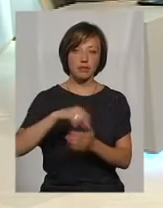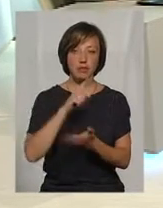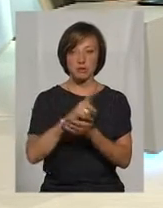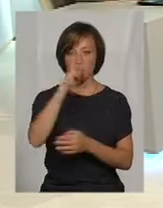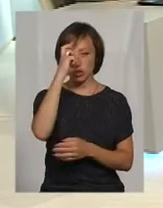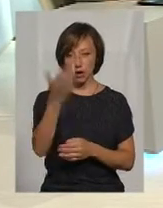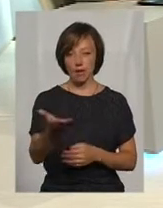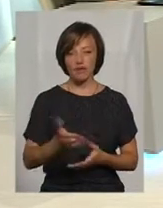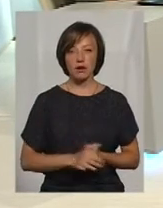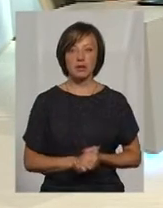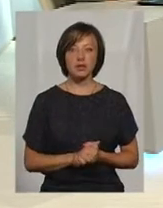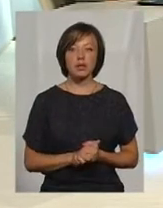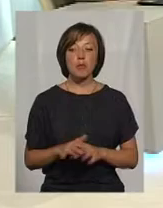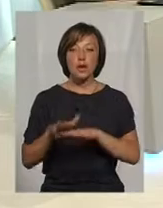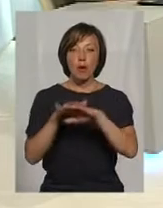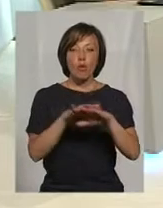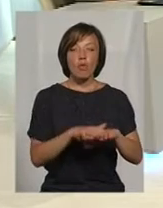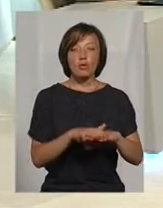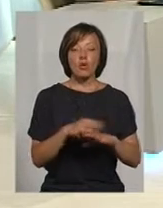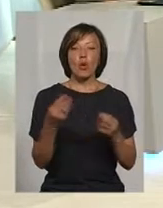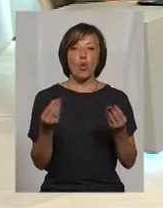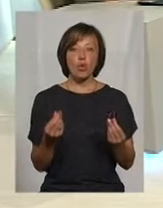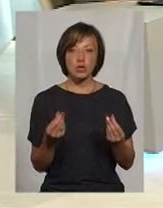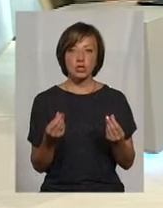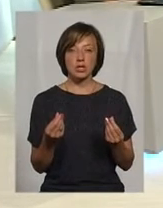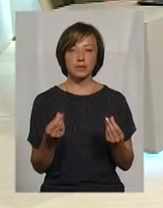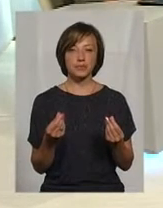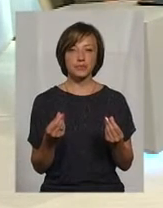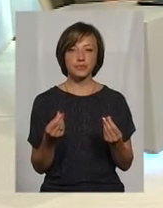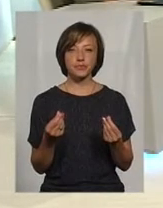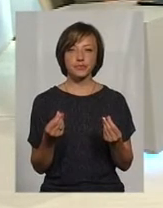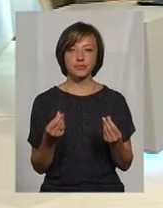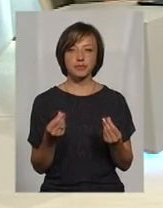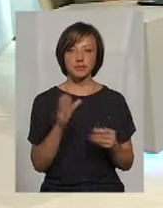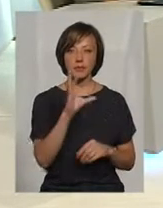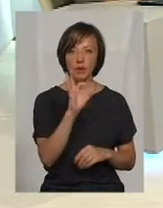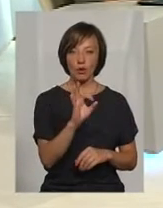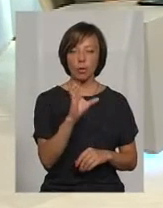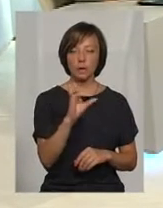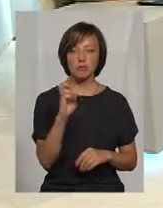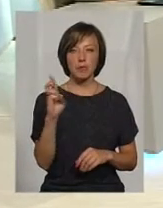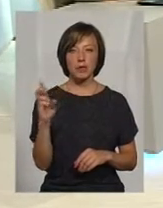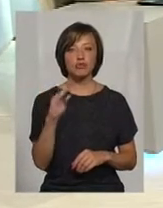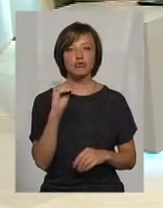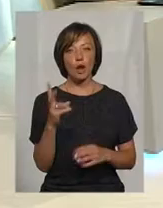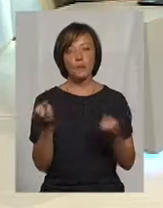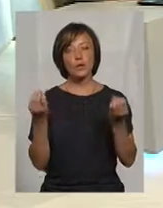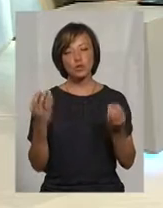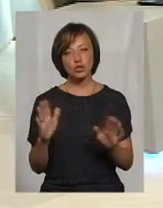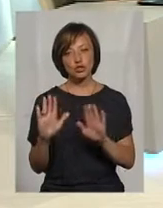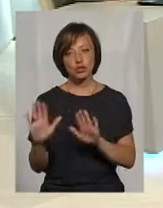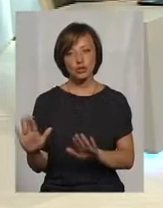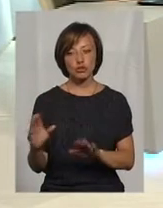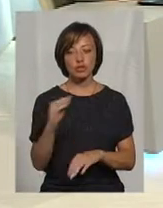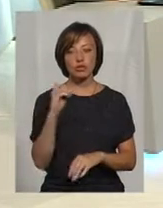доплачувати держава, перераховуючи кошти, зокрема, і ОСББ, і ЖЕКам. ЖЕКами простіше, тому